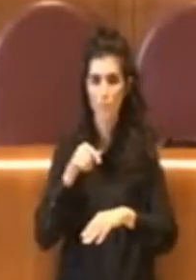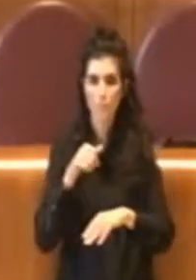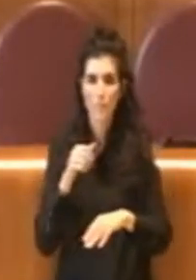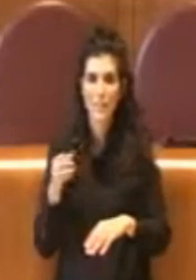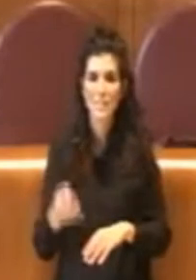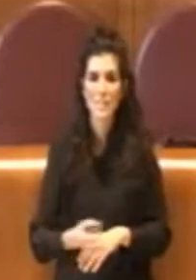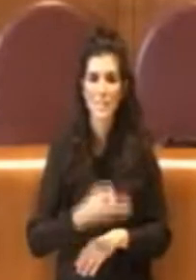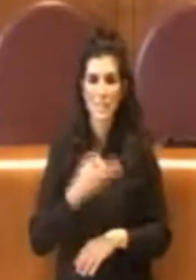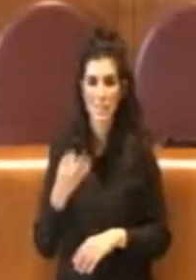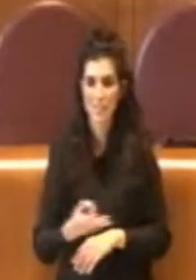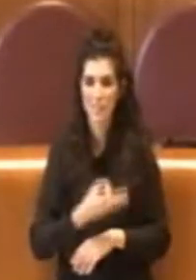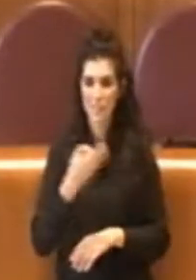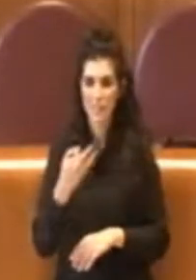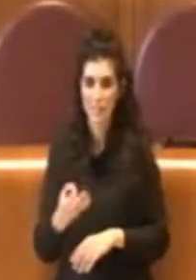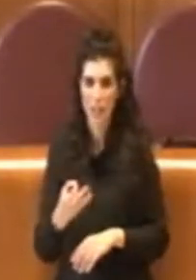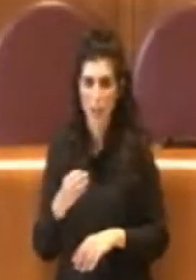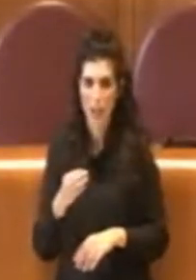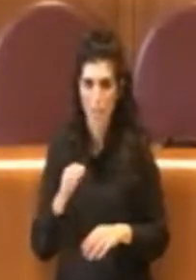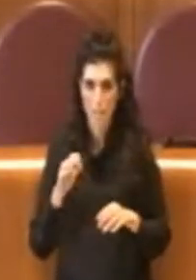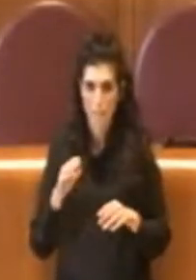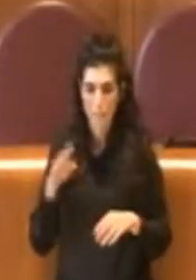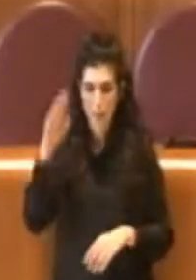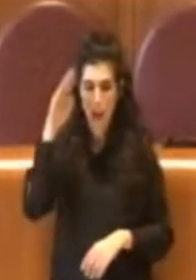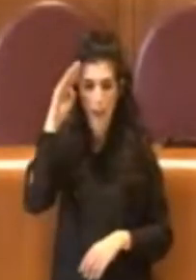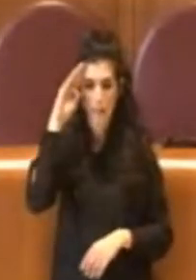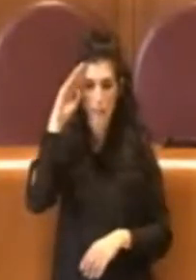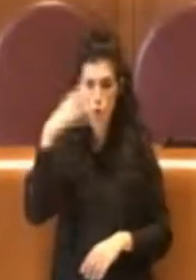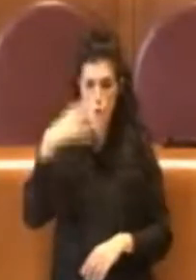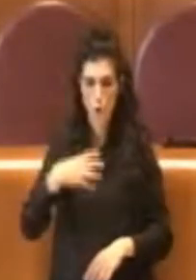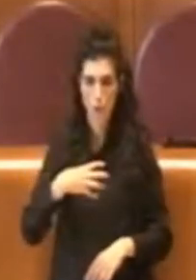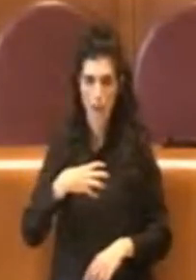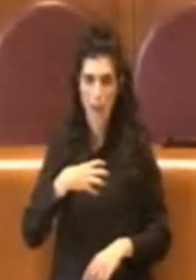l'animo di ogni buon amministratore.